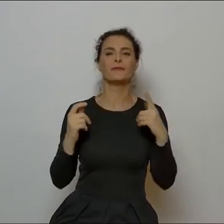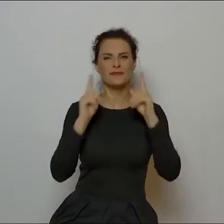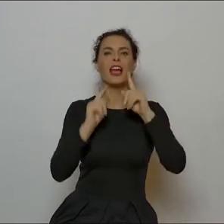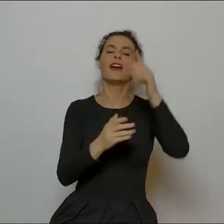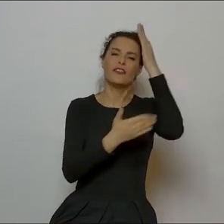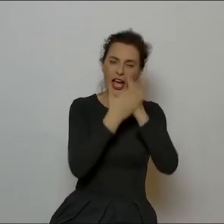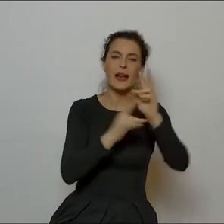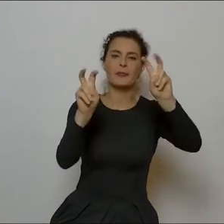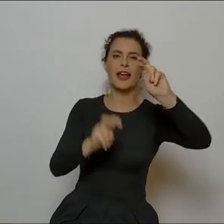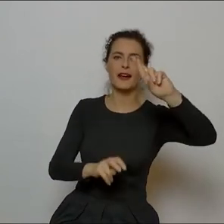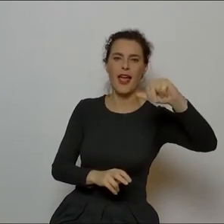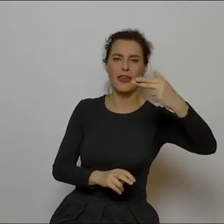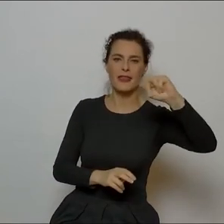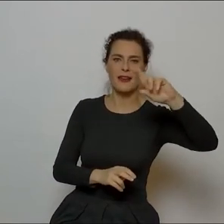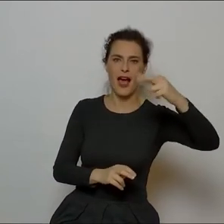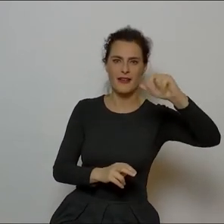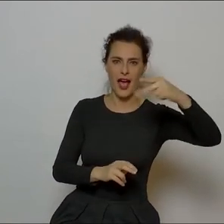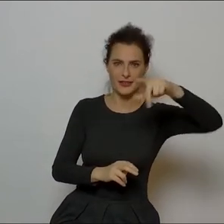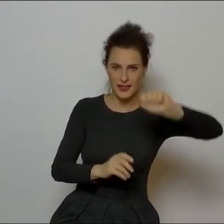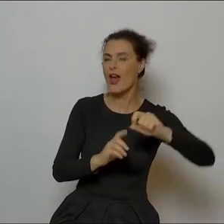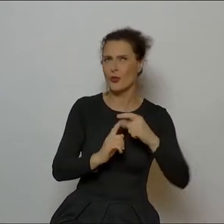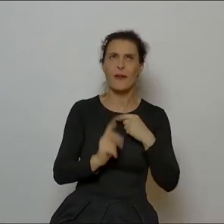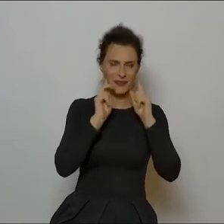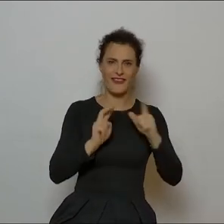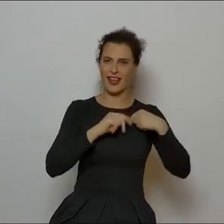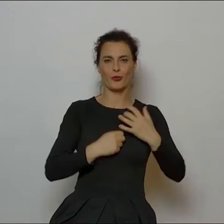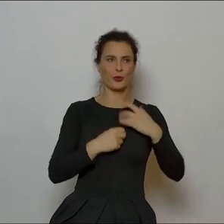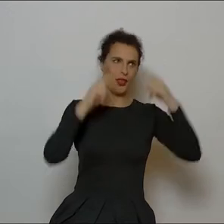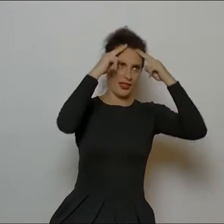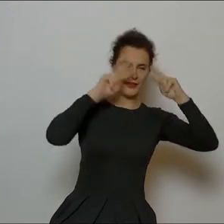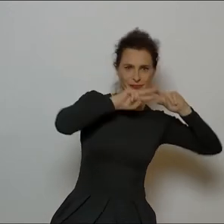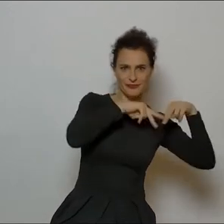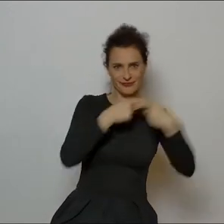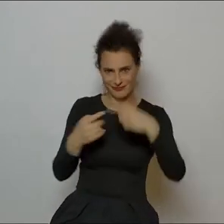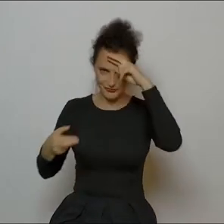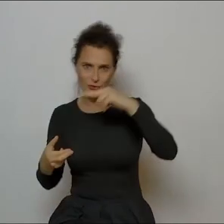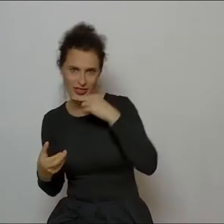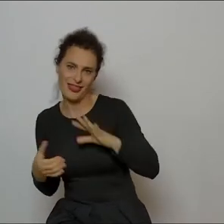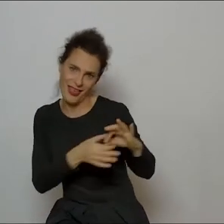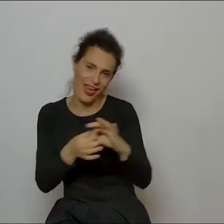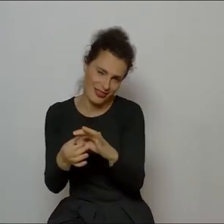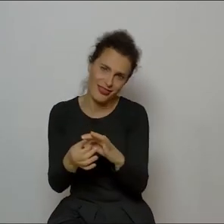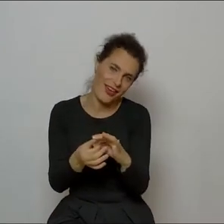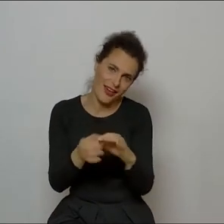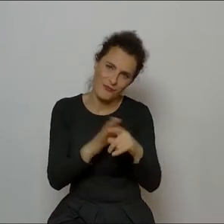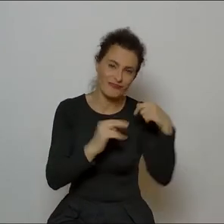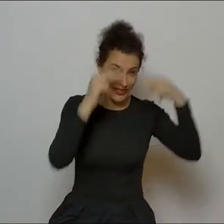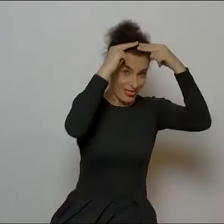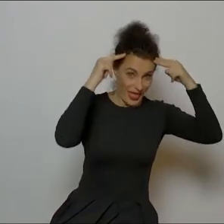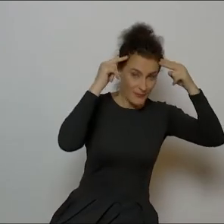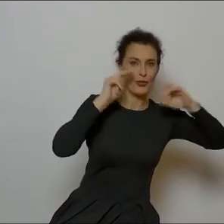bym śmiało, w miarę śmiało sobie układała to w głowie, że Niemen jest taką